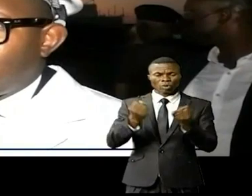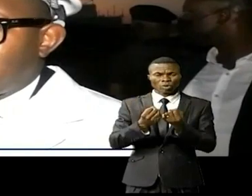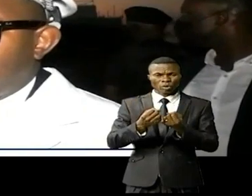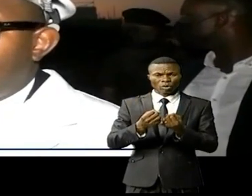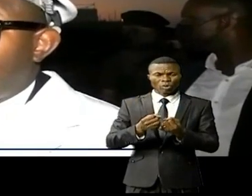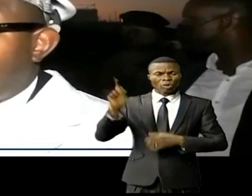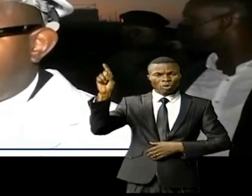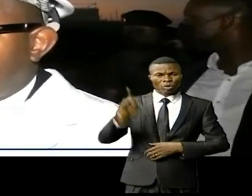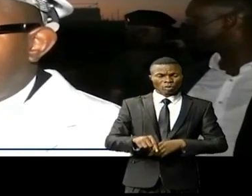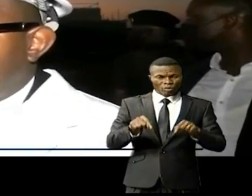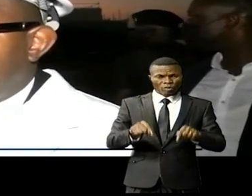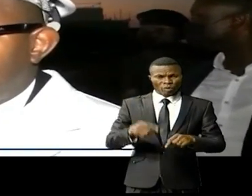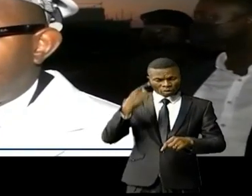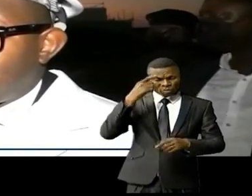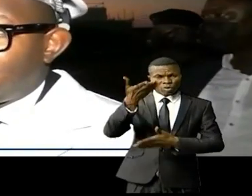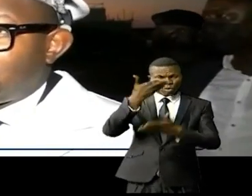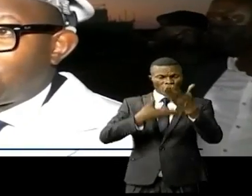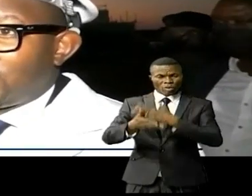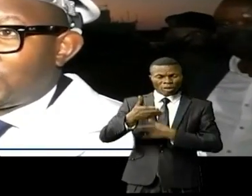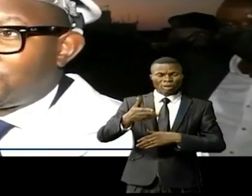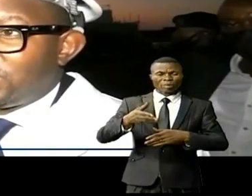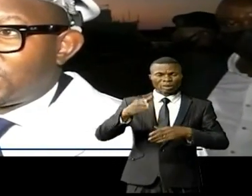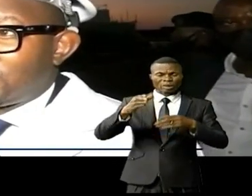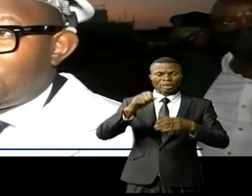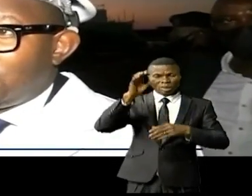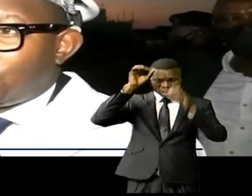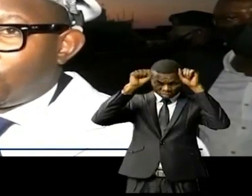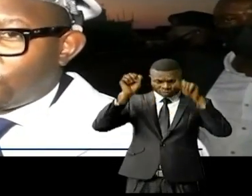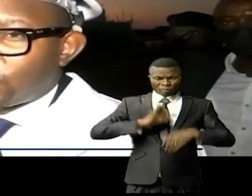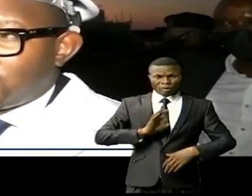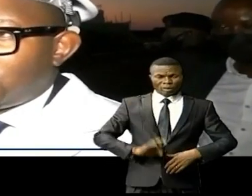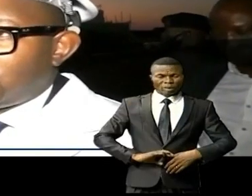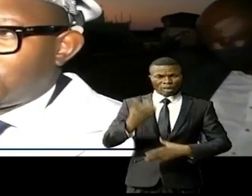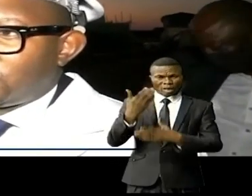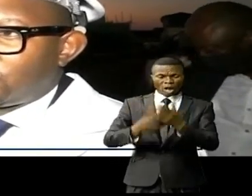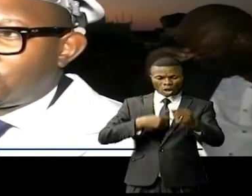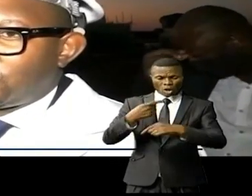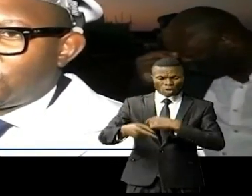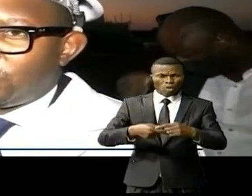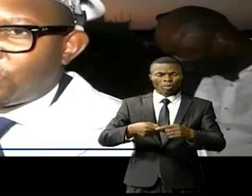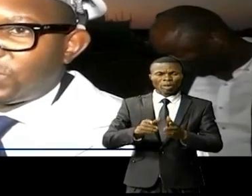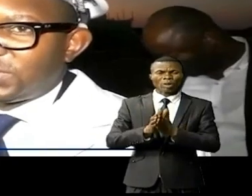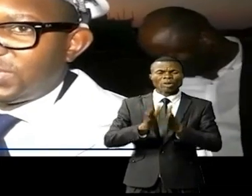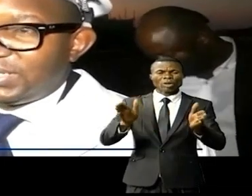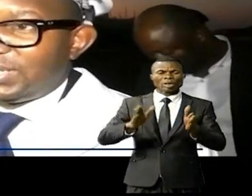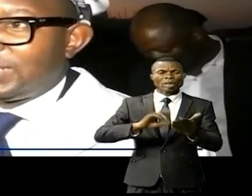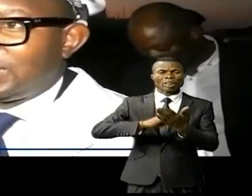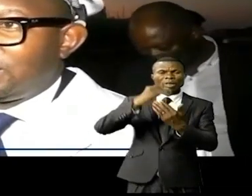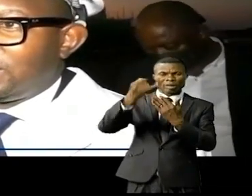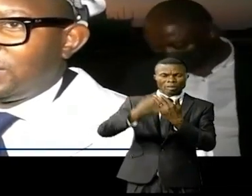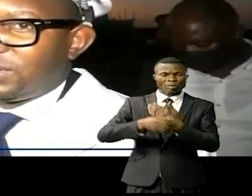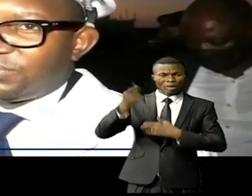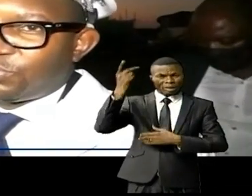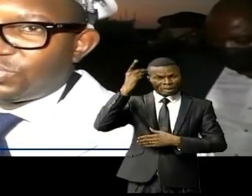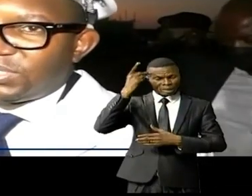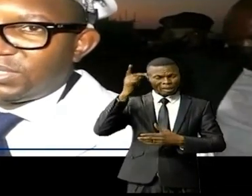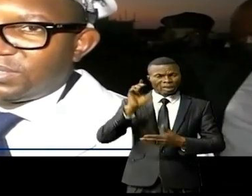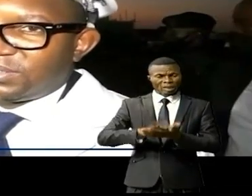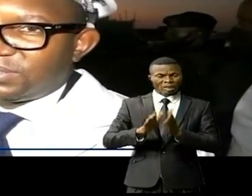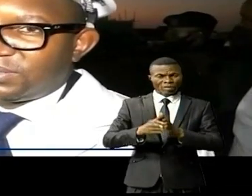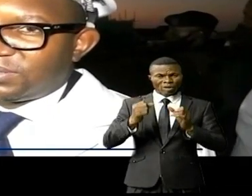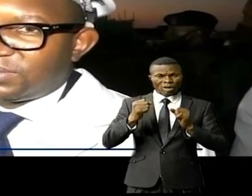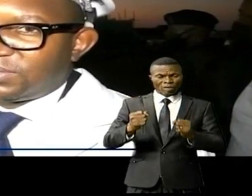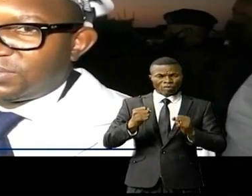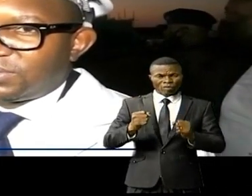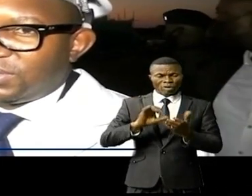ce jour, c'est pour représenter son excellence, monsieur le président de la République, au lancement justement du projet Kine Lenda, un projet